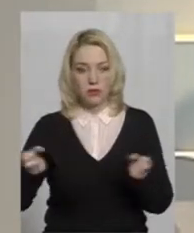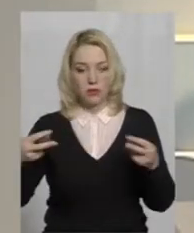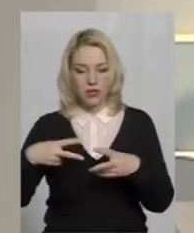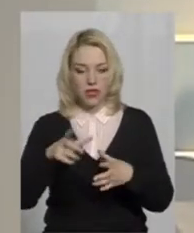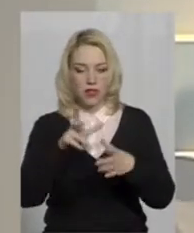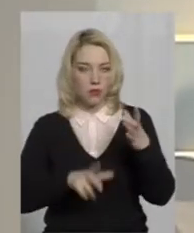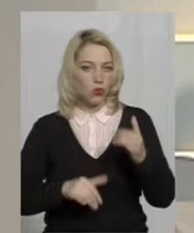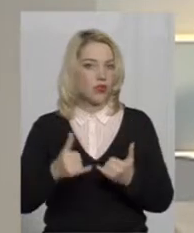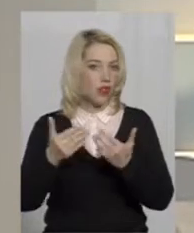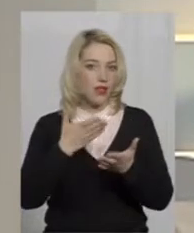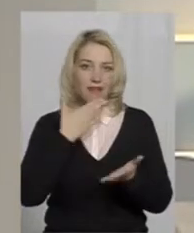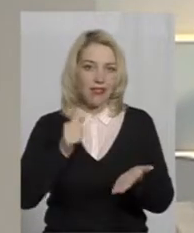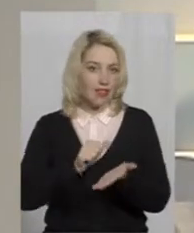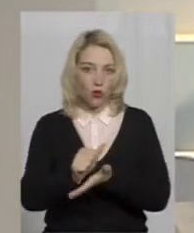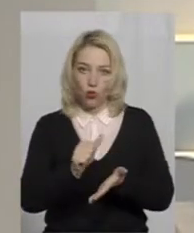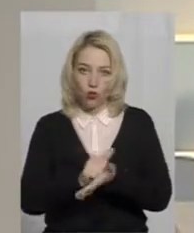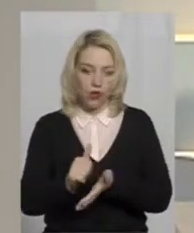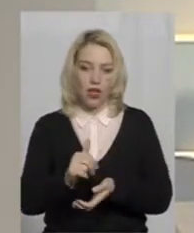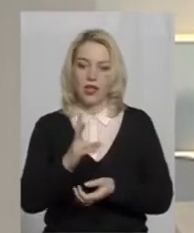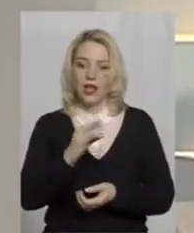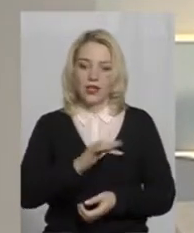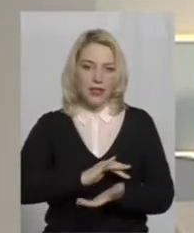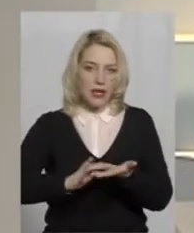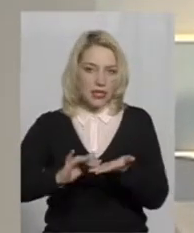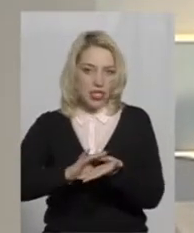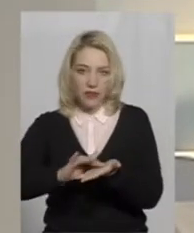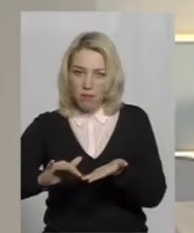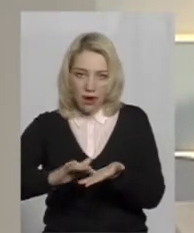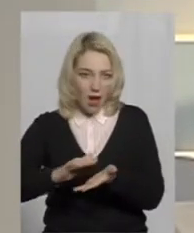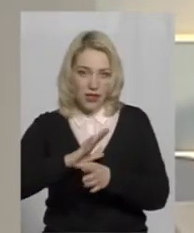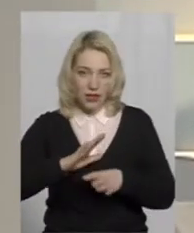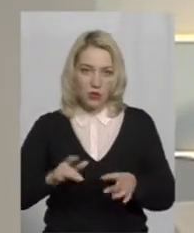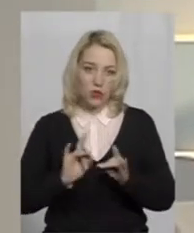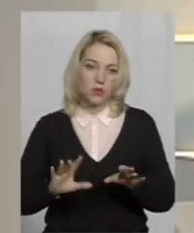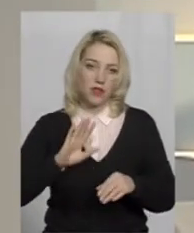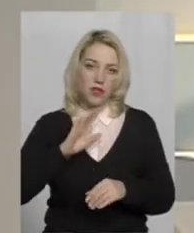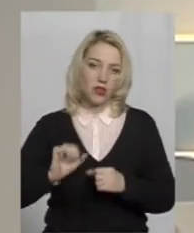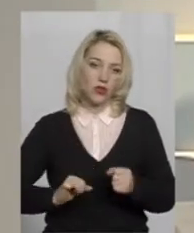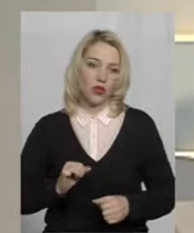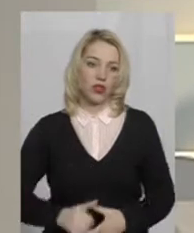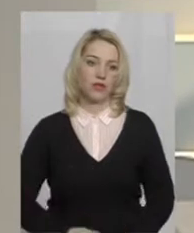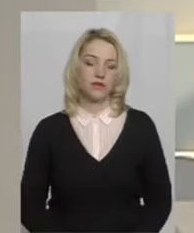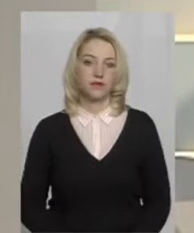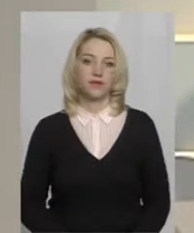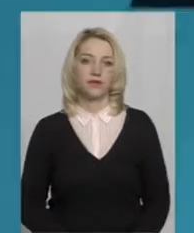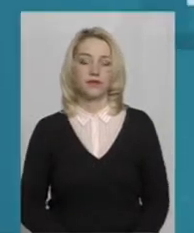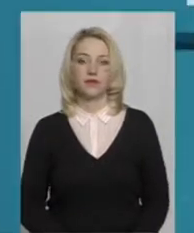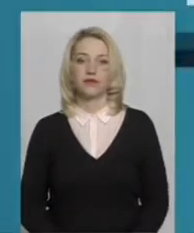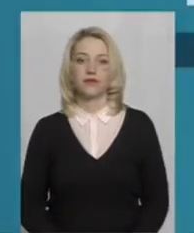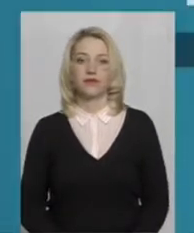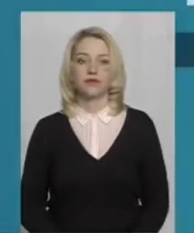бюлетенів для них не друкували ні крупнішим шрифтом, ні шрифтом Брайля. Розповіла моя колега Світлана Поробок. Подивимось.